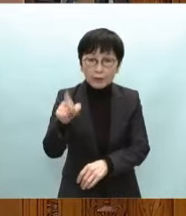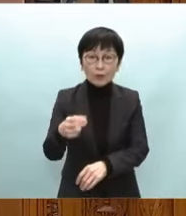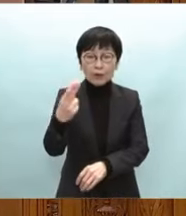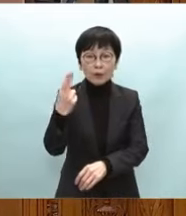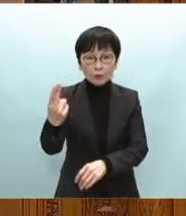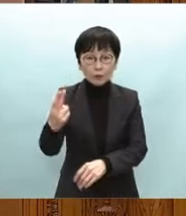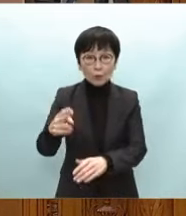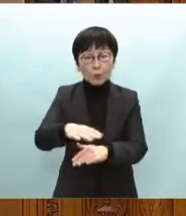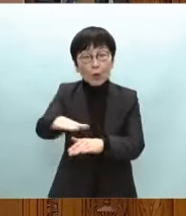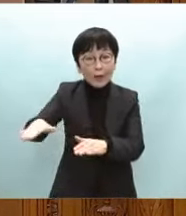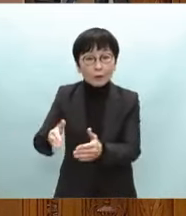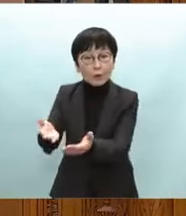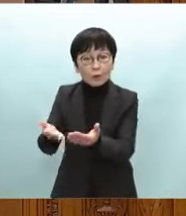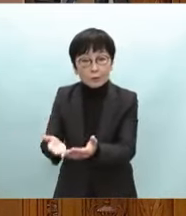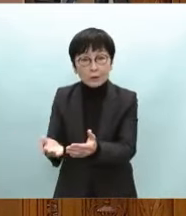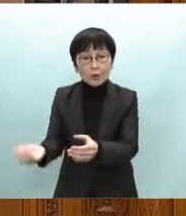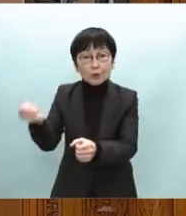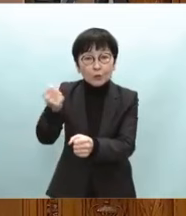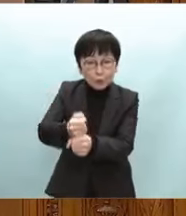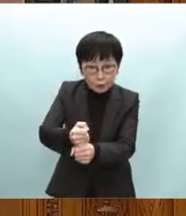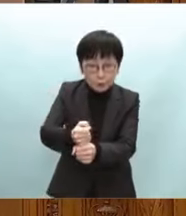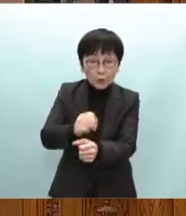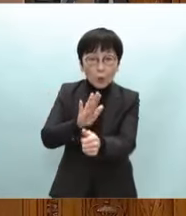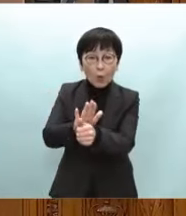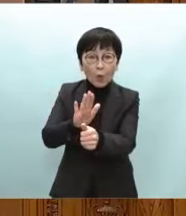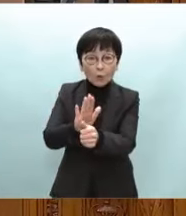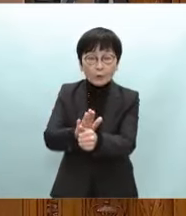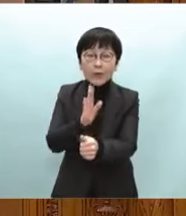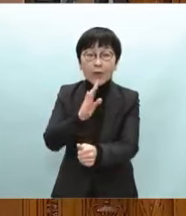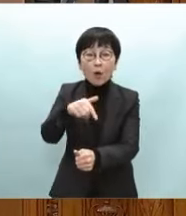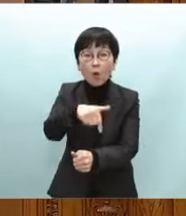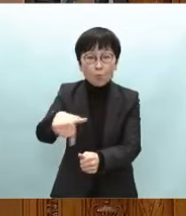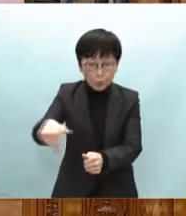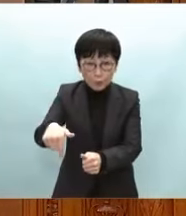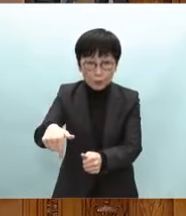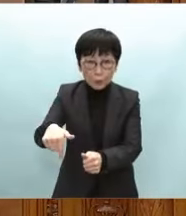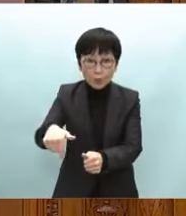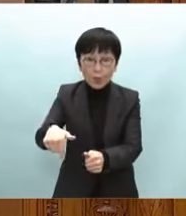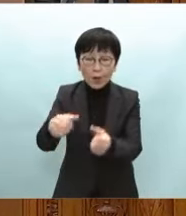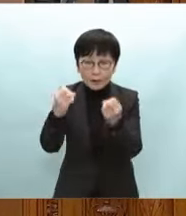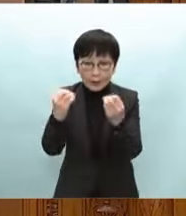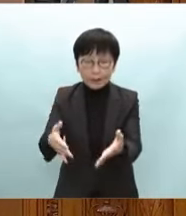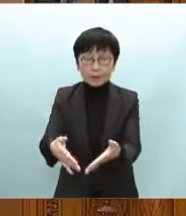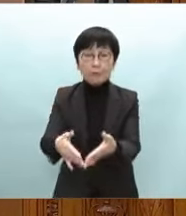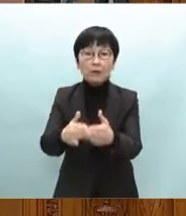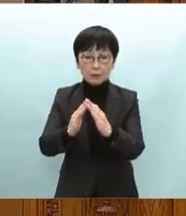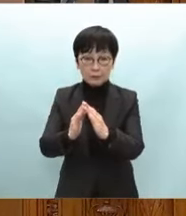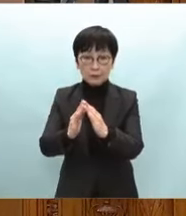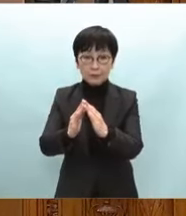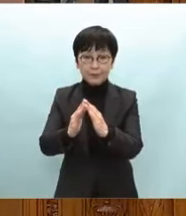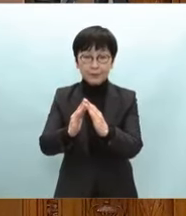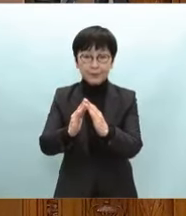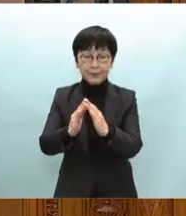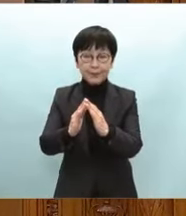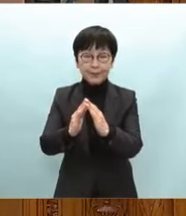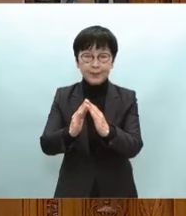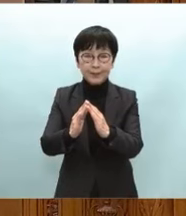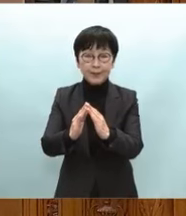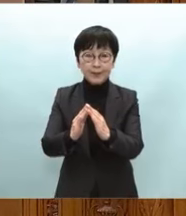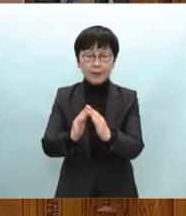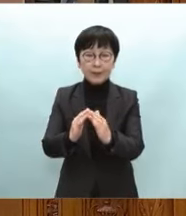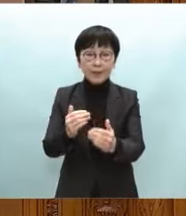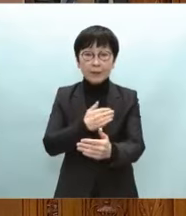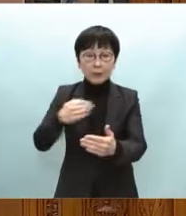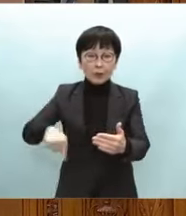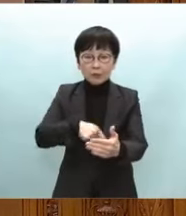島地震復旧復興支援本部を新たに設置をしできること